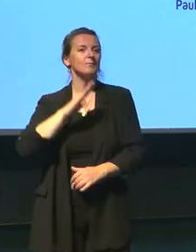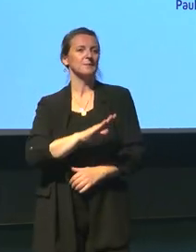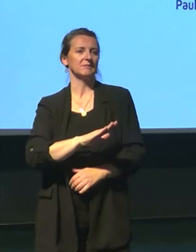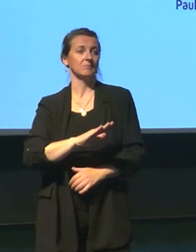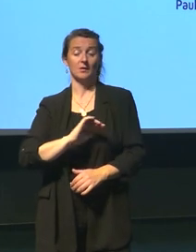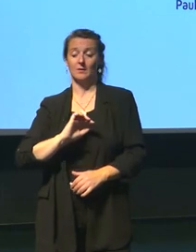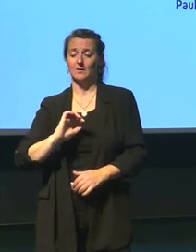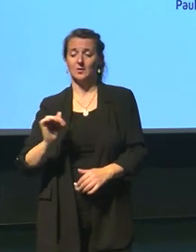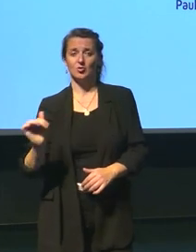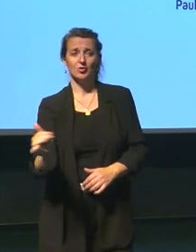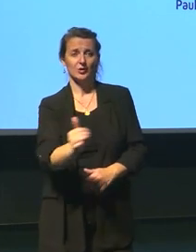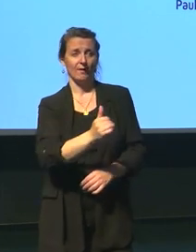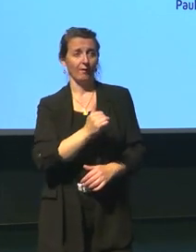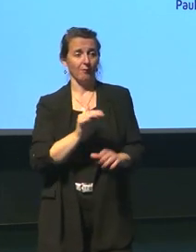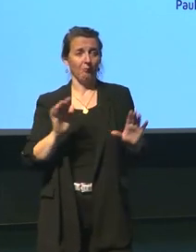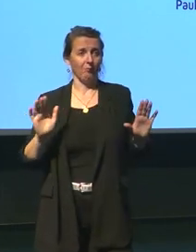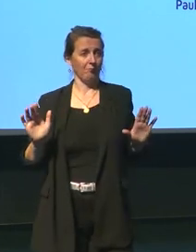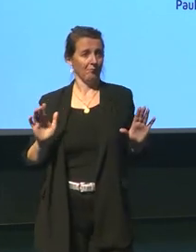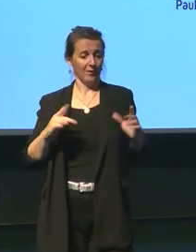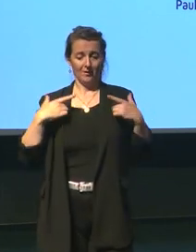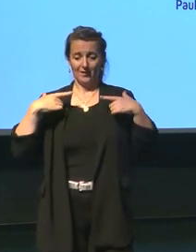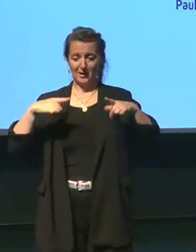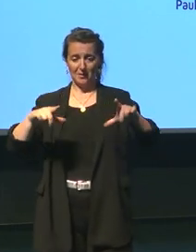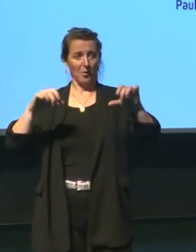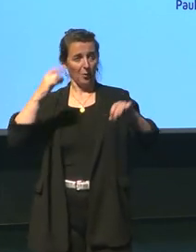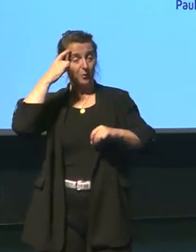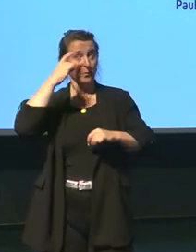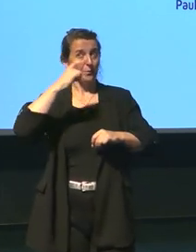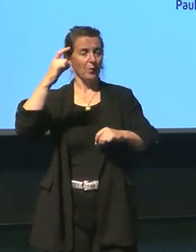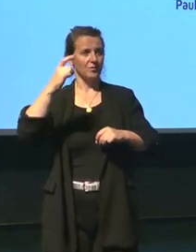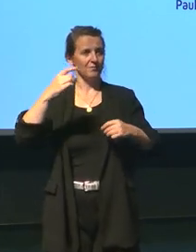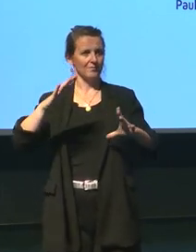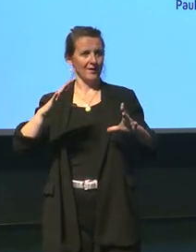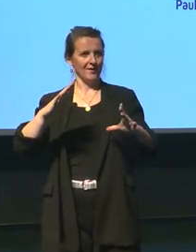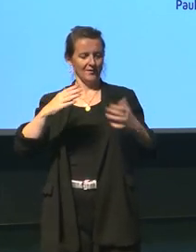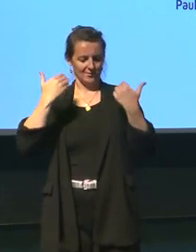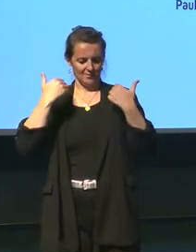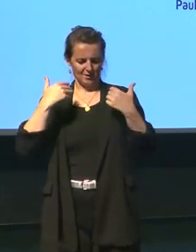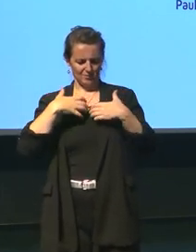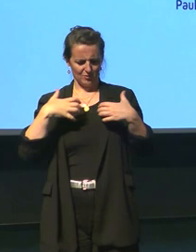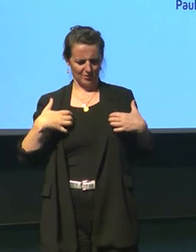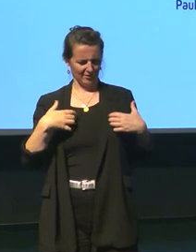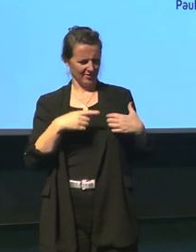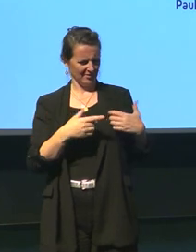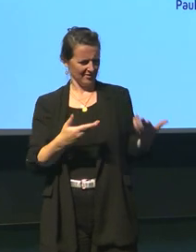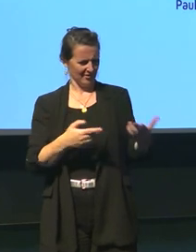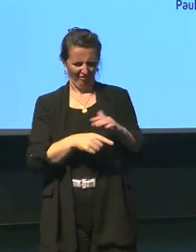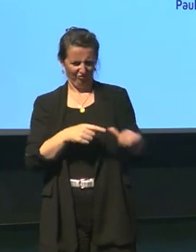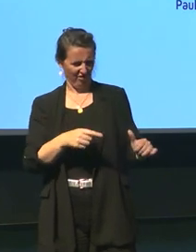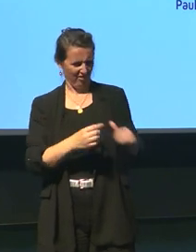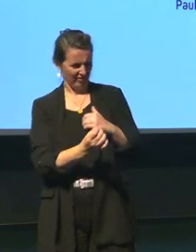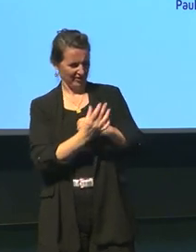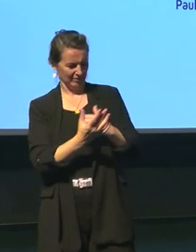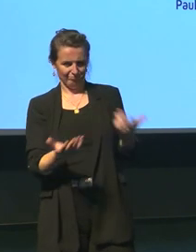chacun bien sûr du point de vue idéologie il droit de penser ce qu'il veut et pour un scientifique c'est très choquant de lier les feux on va plus loin maintenant